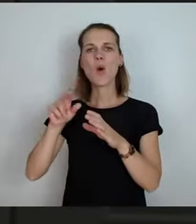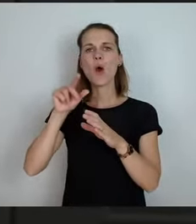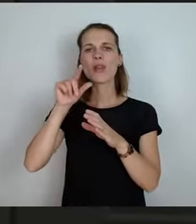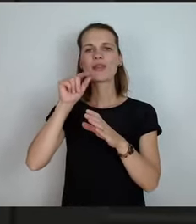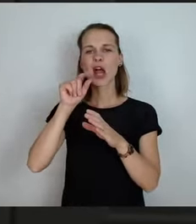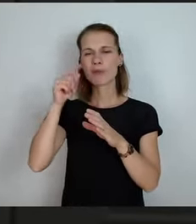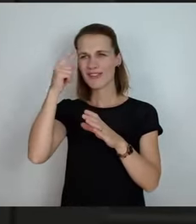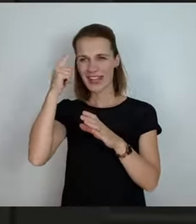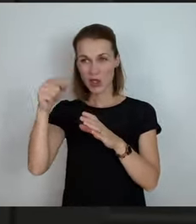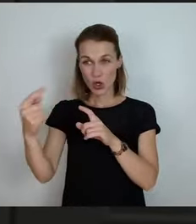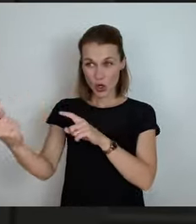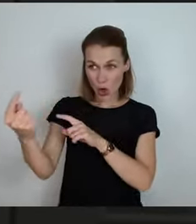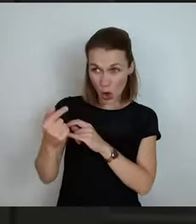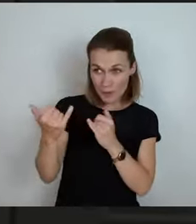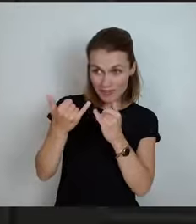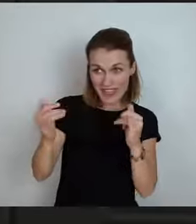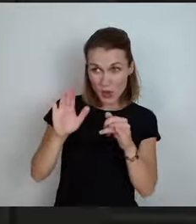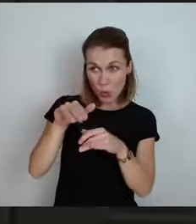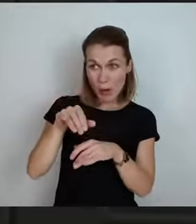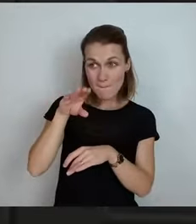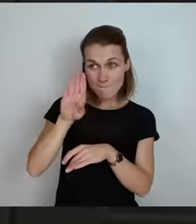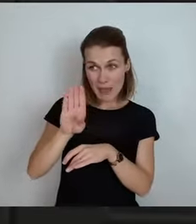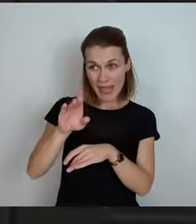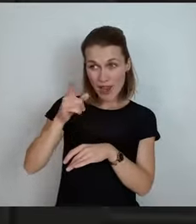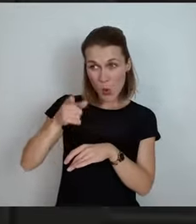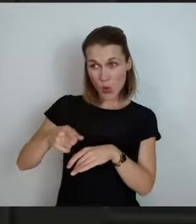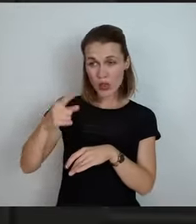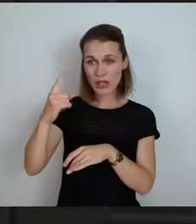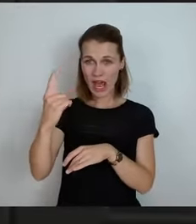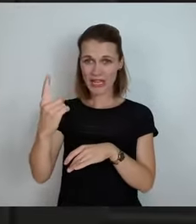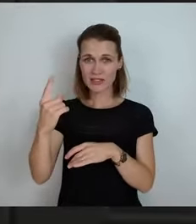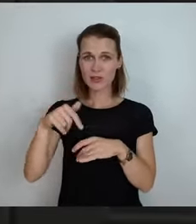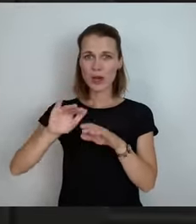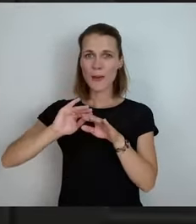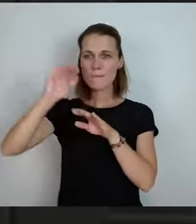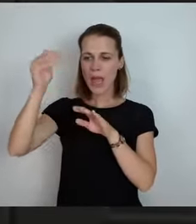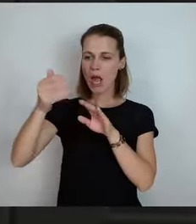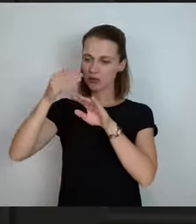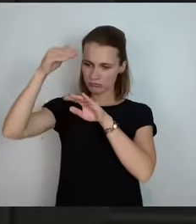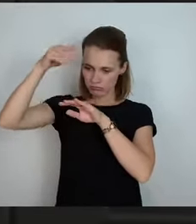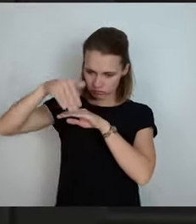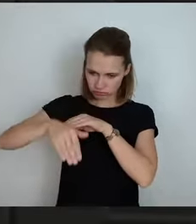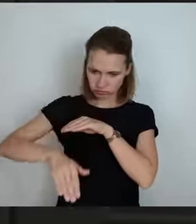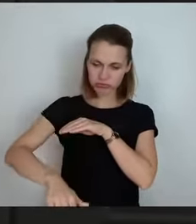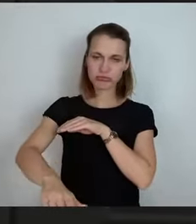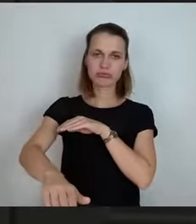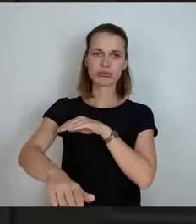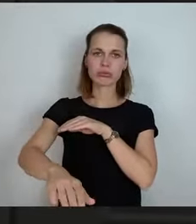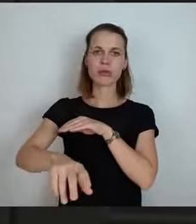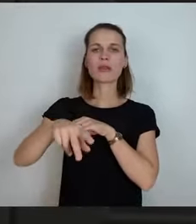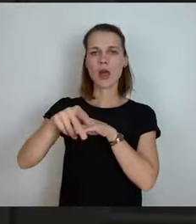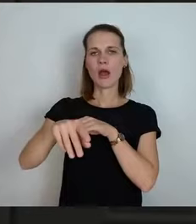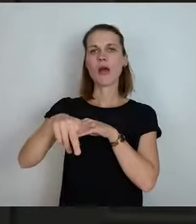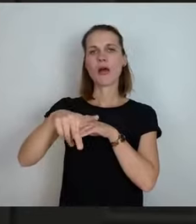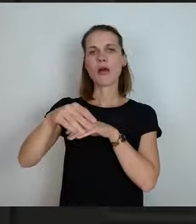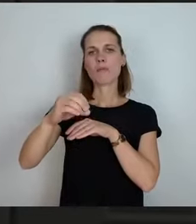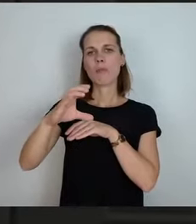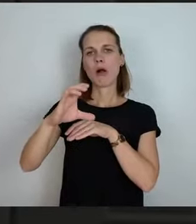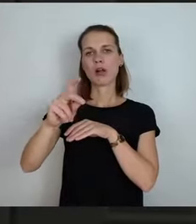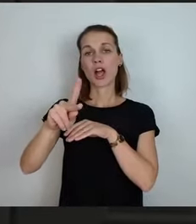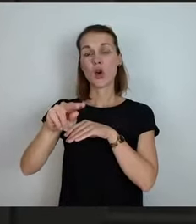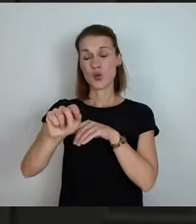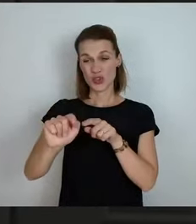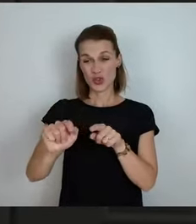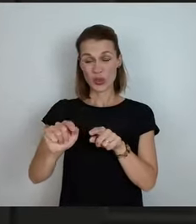gekommen ist. Dort dieser Berg, der nach Pogar herunterführt, dort ist das. Und